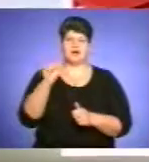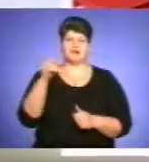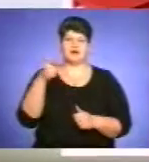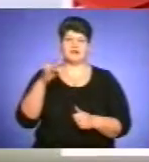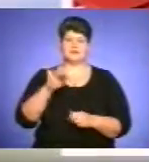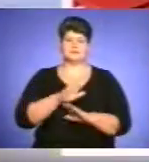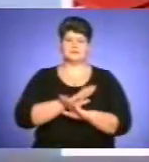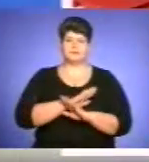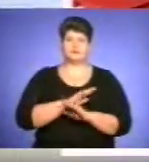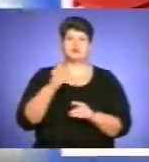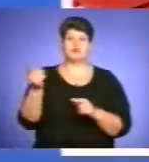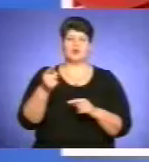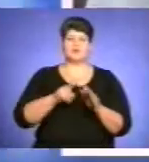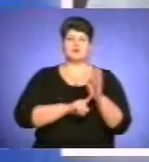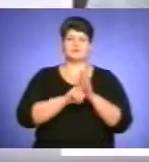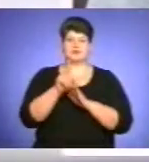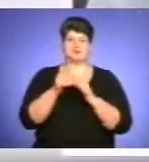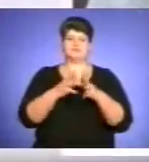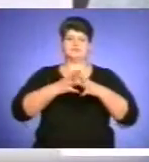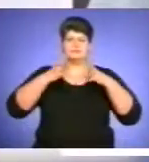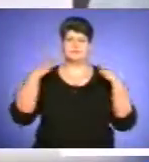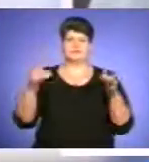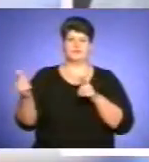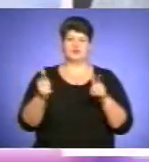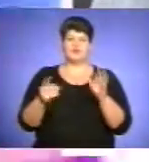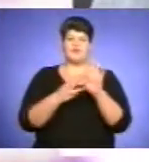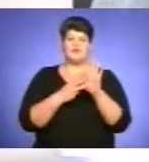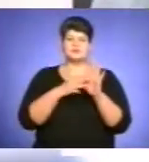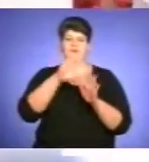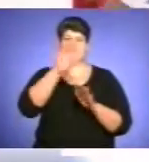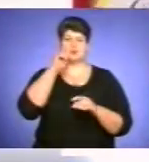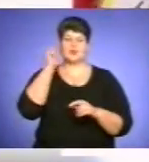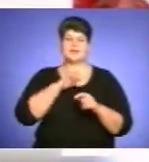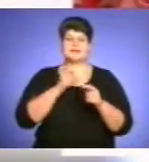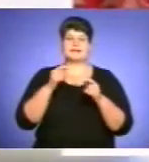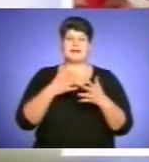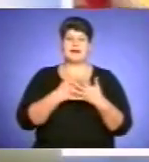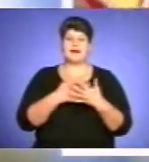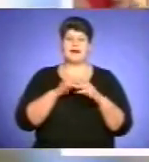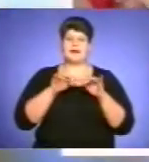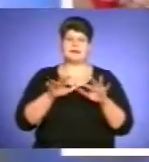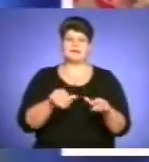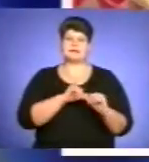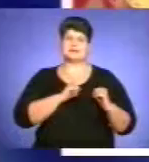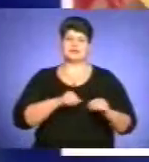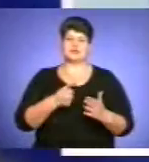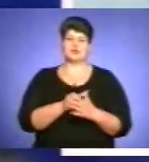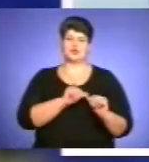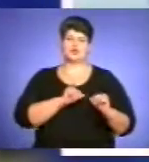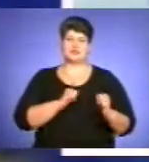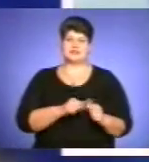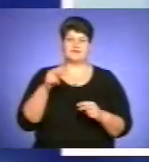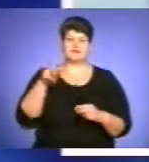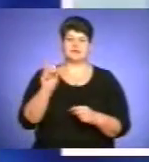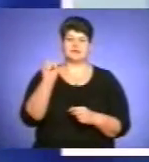У Тернополі розпочинається масштабна підготовка до восьмої всеукраїнської акції «Серце до серця-2013», яка